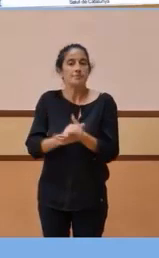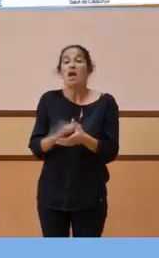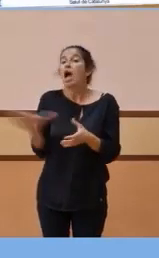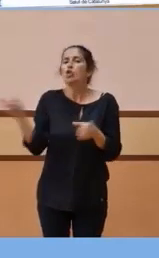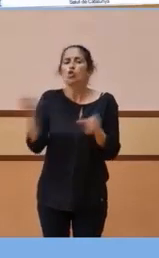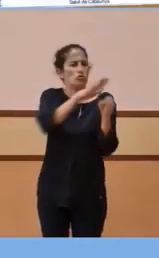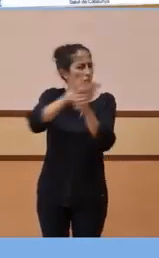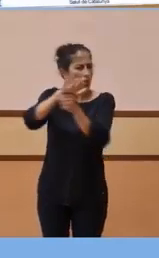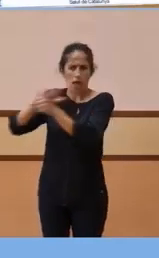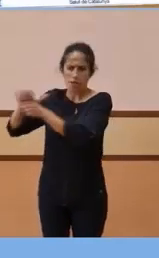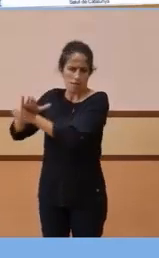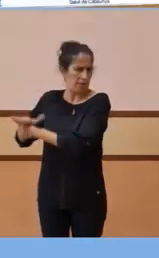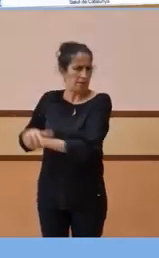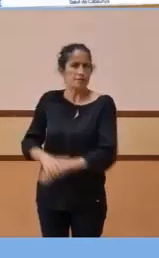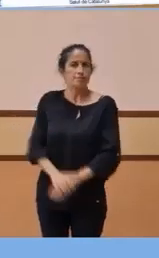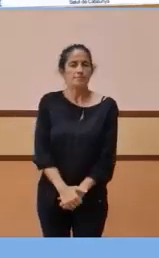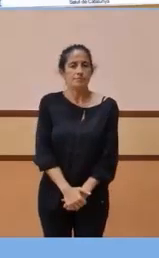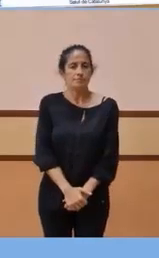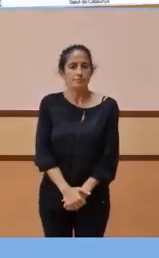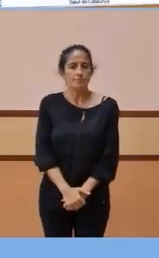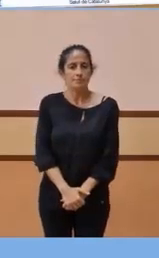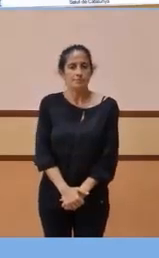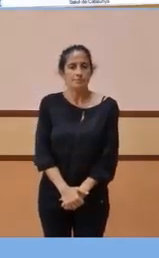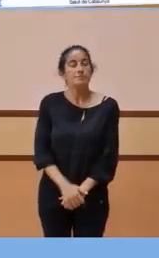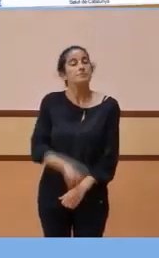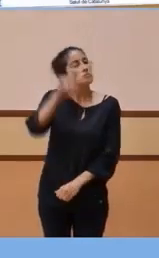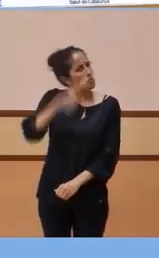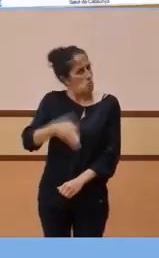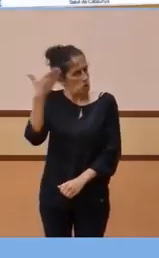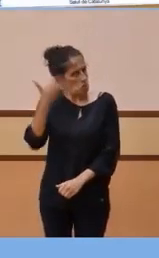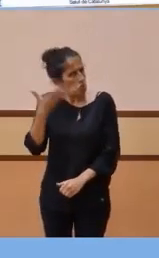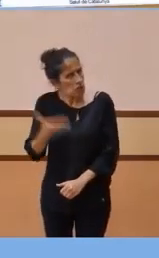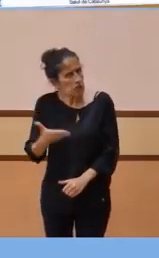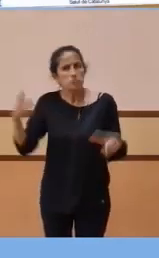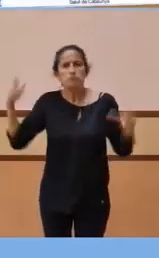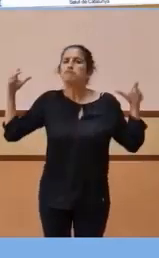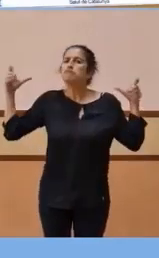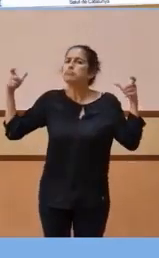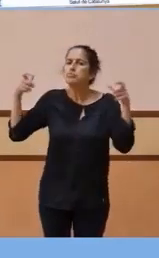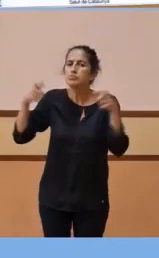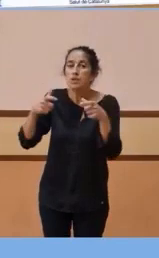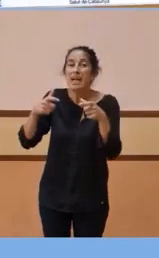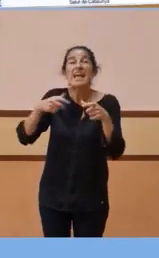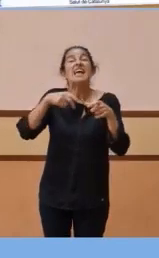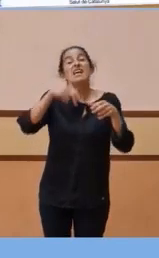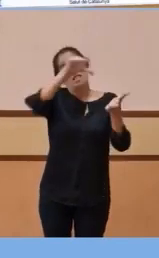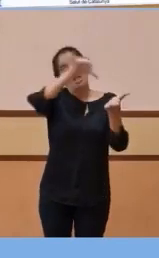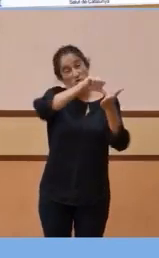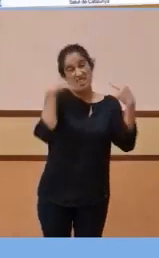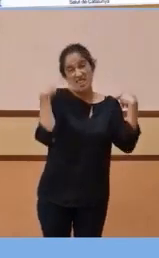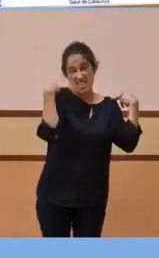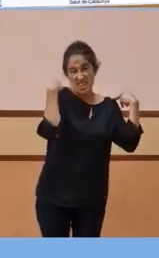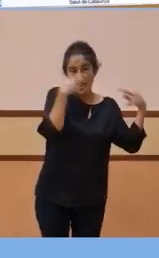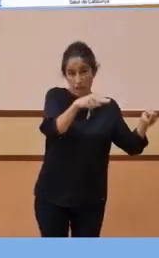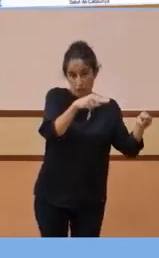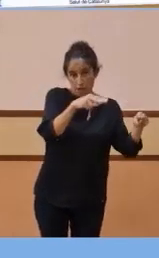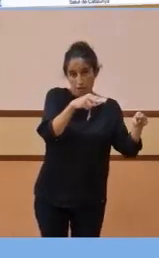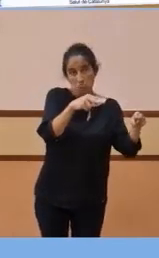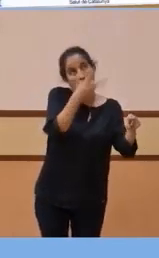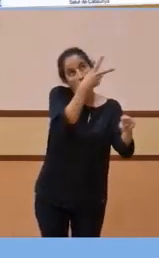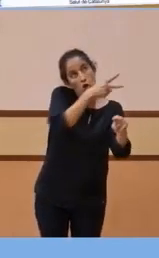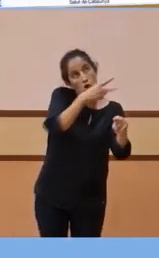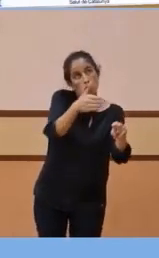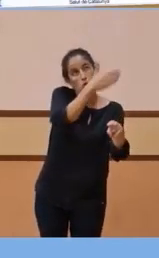casos. Molt important la davallada, com podem veure en el cas de la ciutat de Lleida, i també un pic que vam tenir fa dues